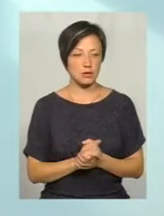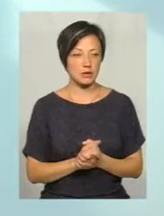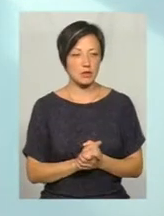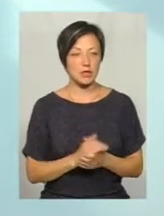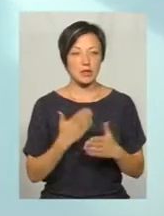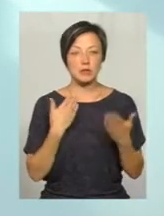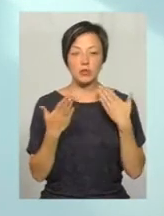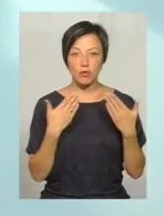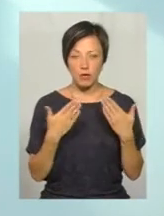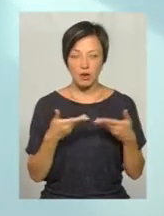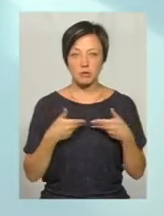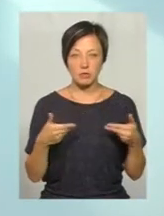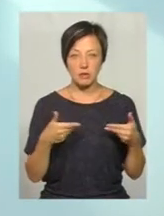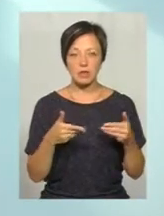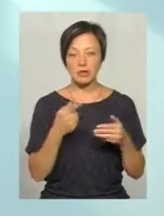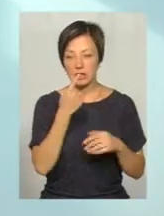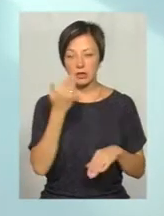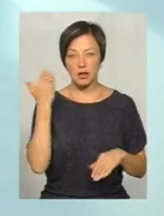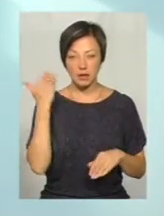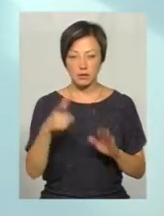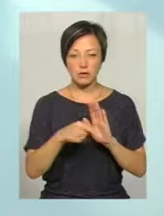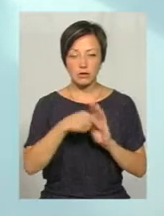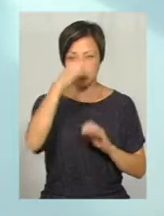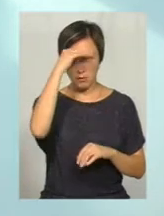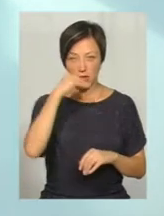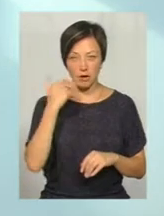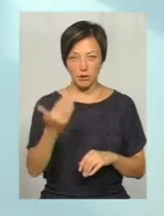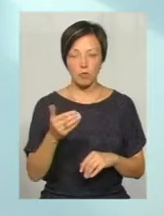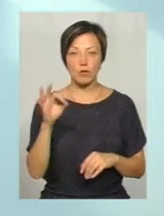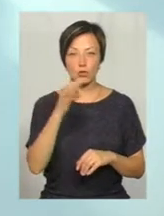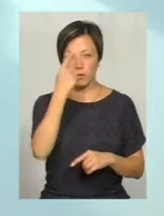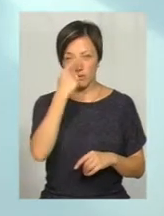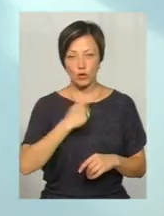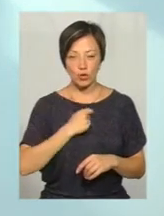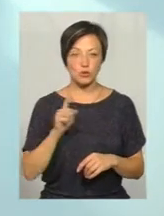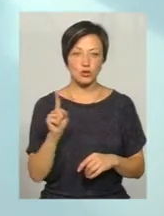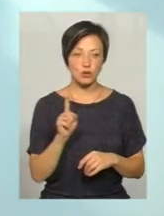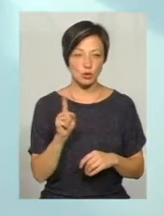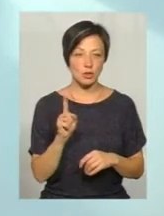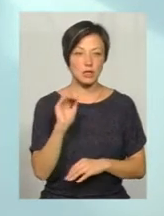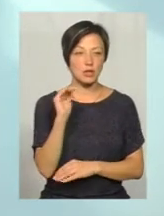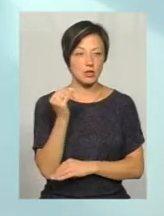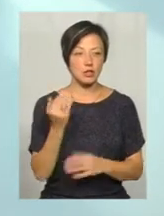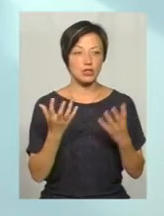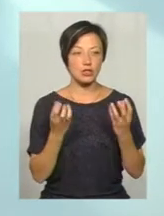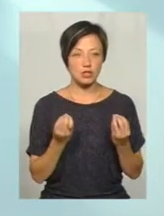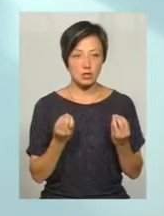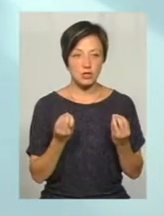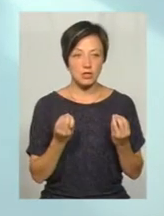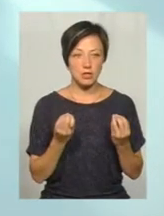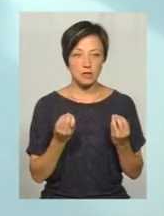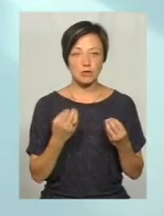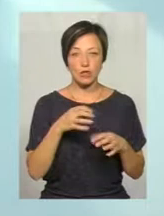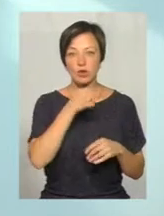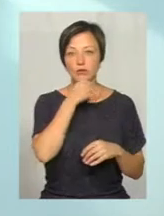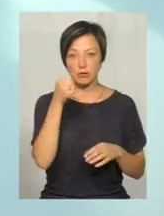Спілкувалися ми, скажімо, нещодавно з його батьком, про що він повідомив, що дитині ще рік, ну він вже не дитина,